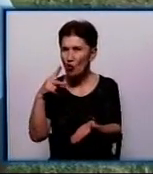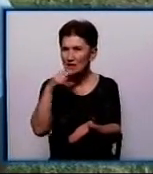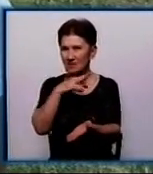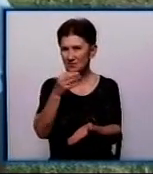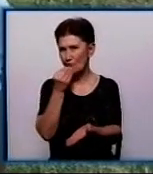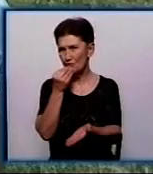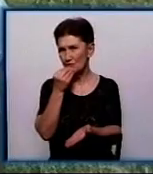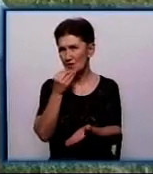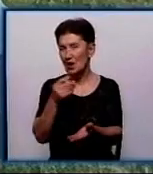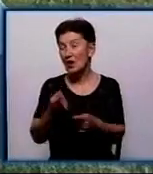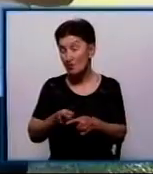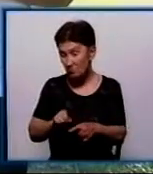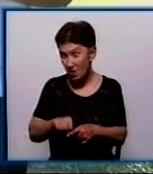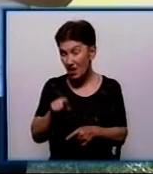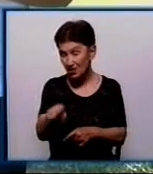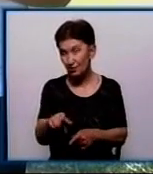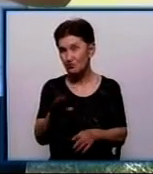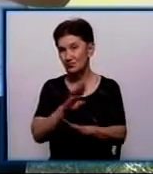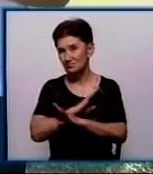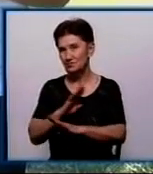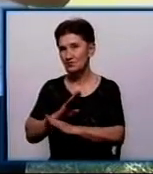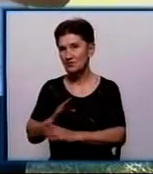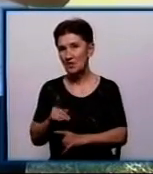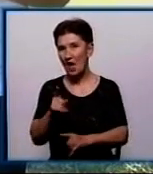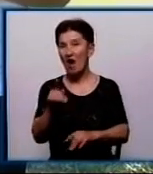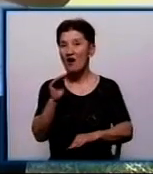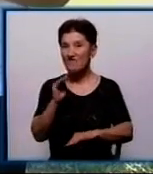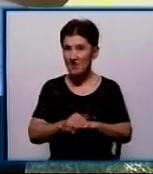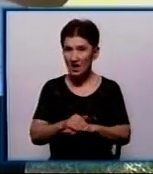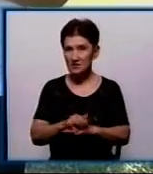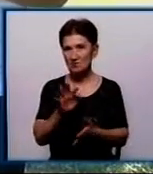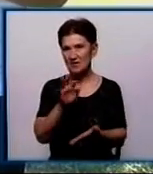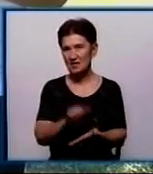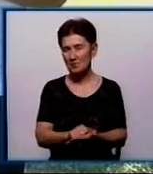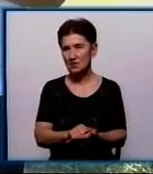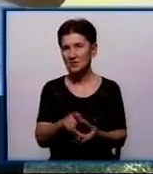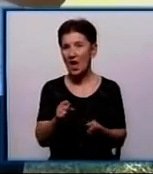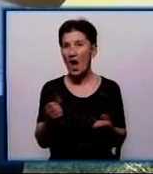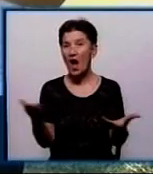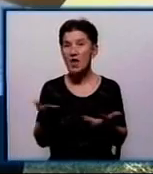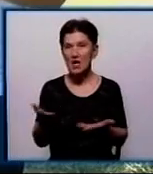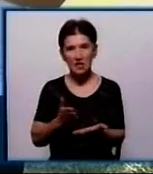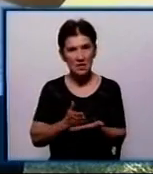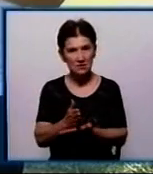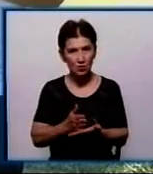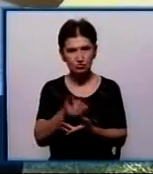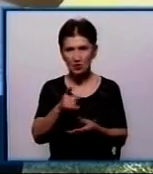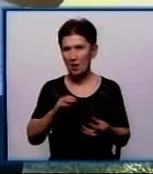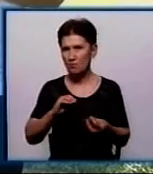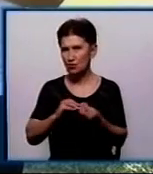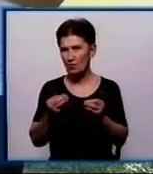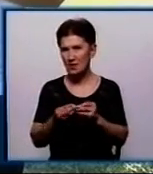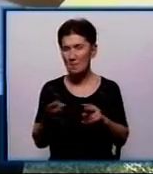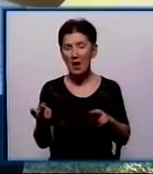Тому вони, в принципі, і постраждали. Фактом отруєння тварин займаються правоохоронці. А які комунальні служби займаються проблемою безпритульних